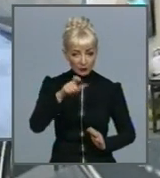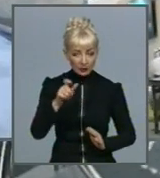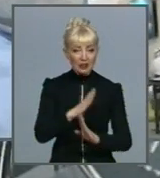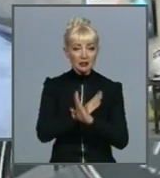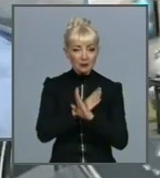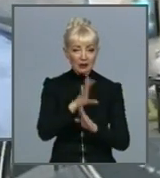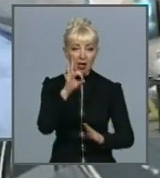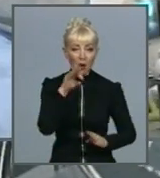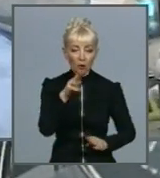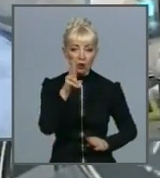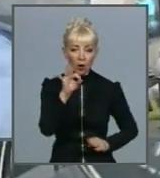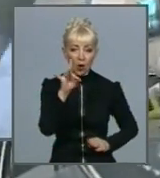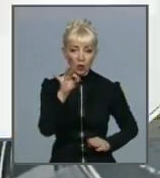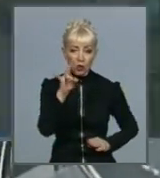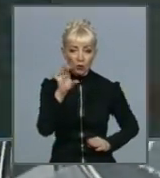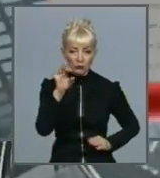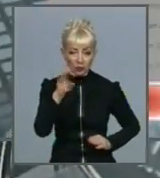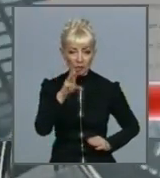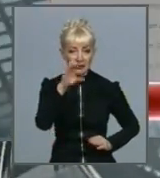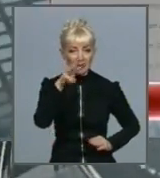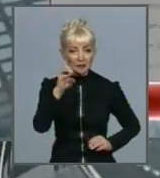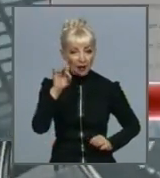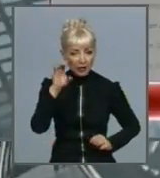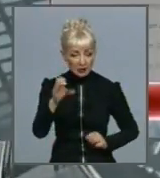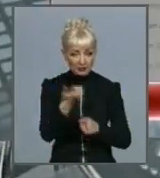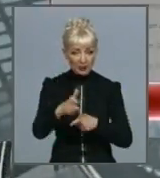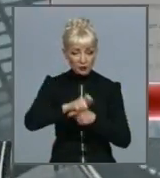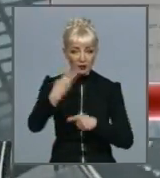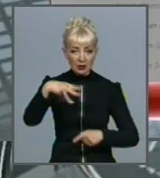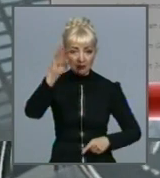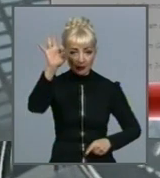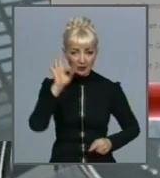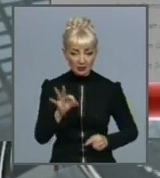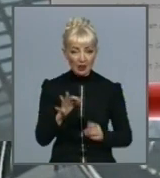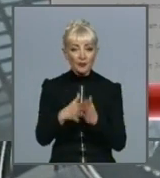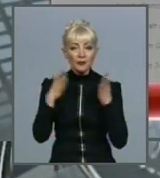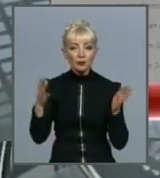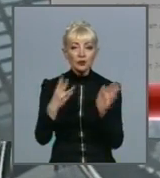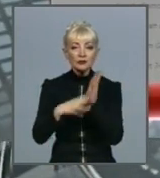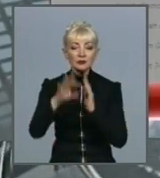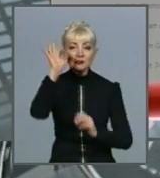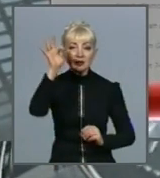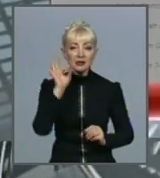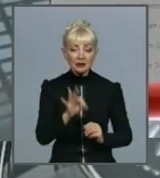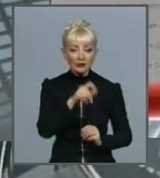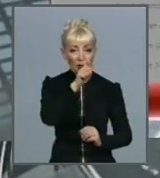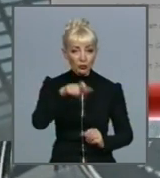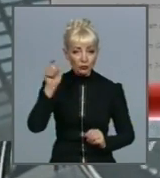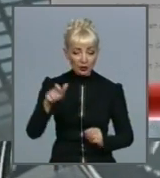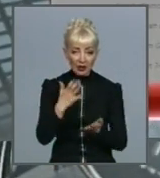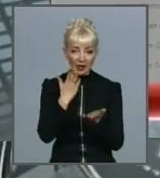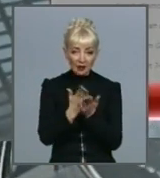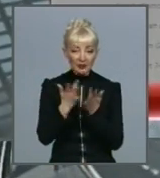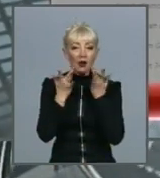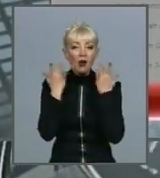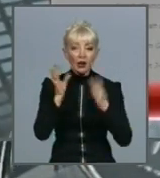перевищує 30%. Більше 80% пацієнтів мають легке захворювання і